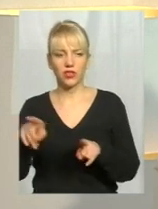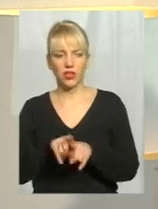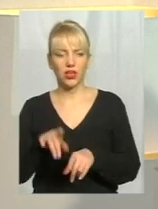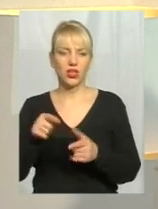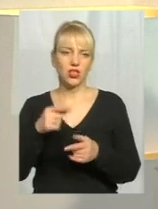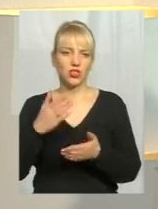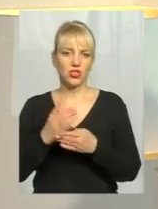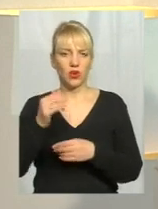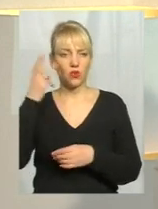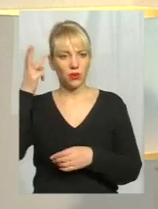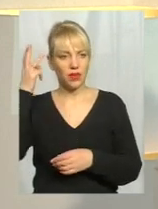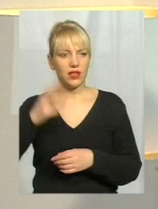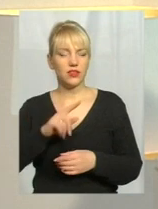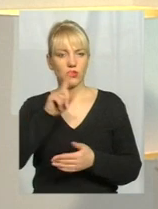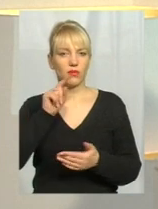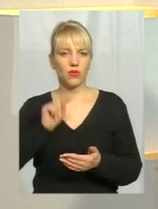Хмельницькому?